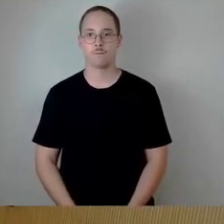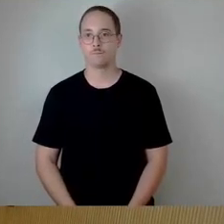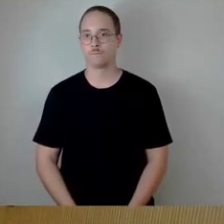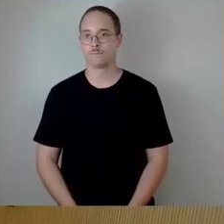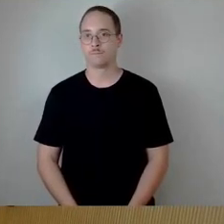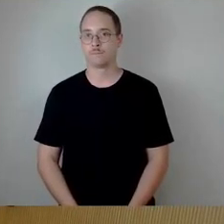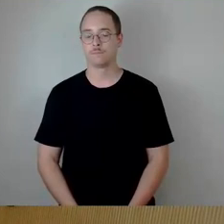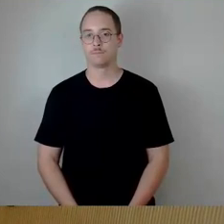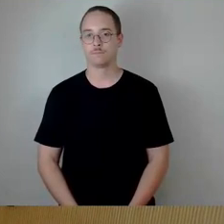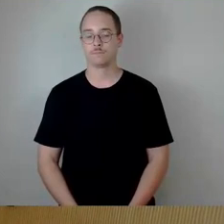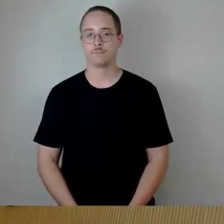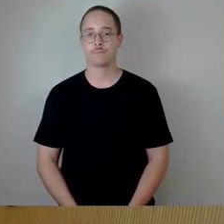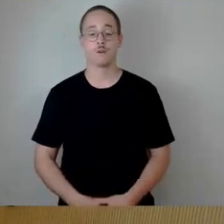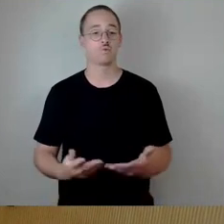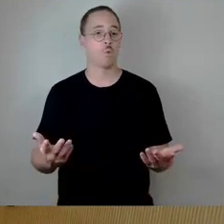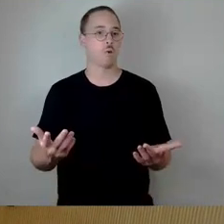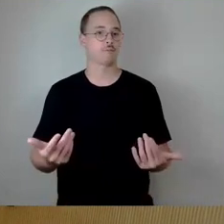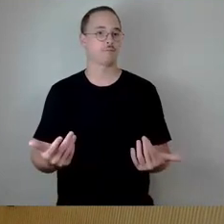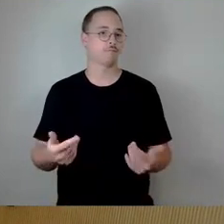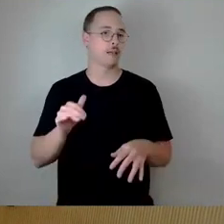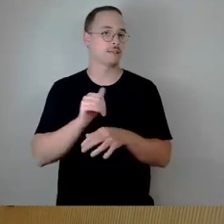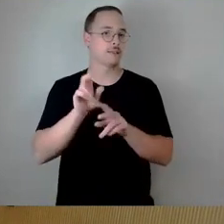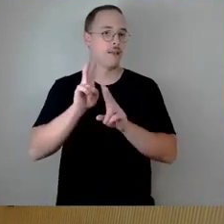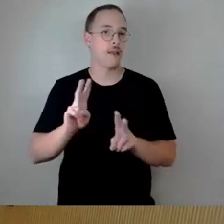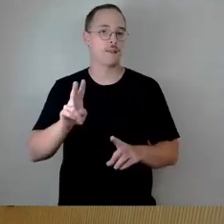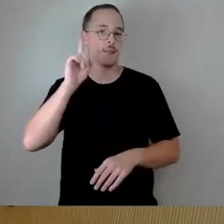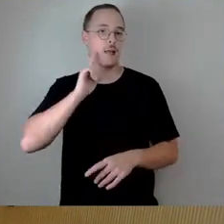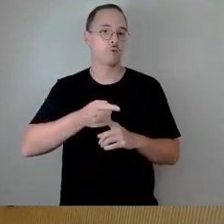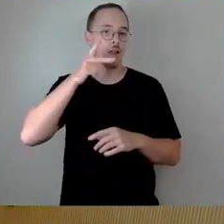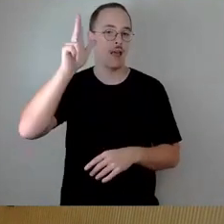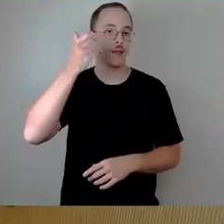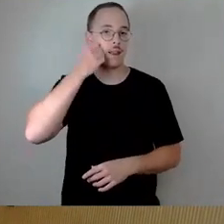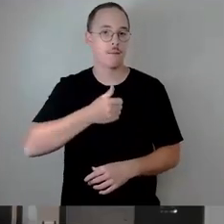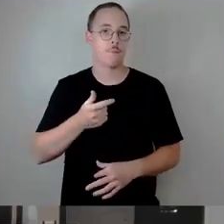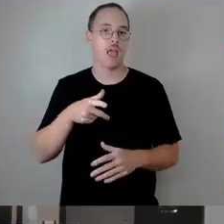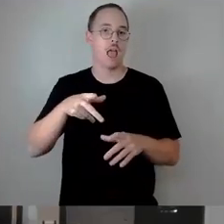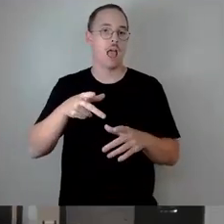Ja, sehr geehrte Damen und Herren, liebe Gäste hier im Saal und am Livestream. Herzlich willkommen zur ersten Stadtratssitzung in diesem Jahr.